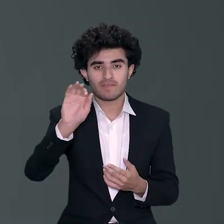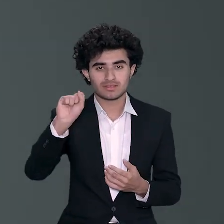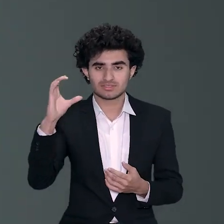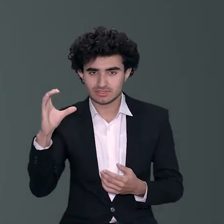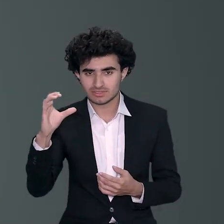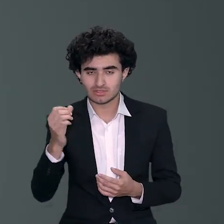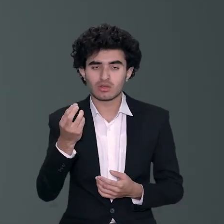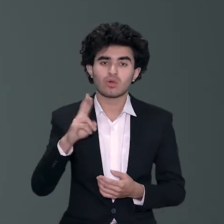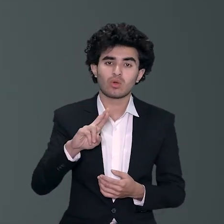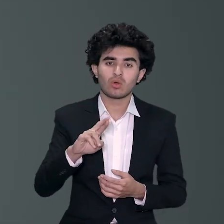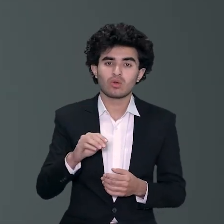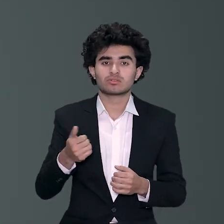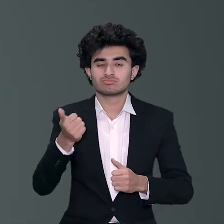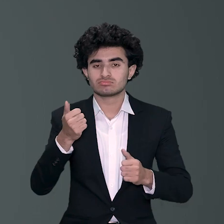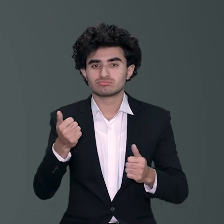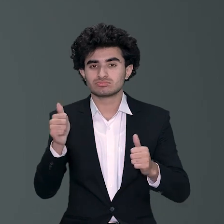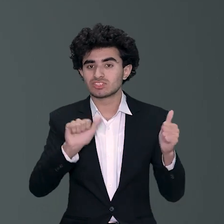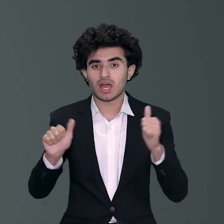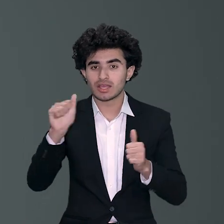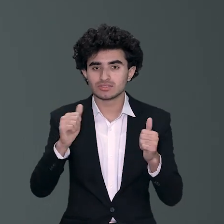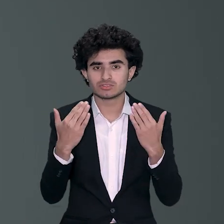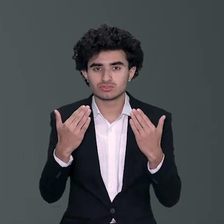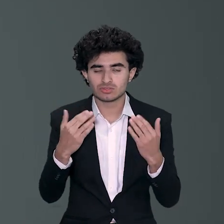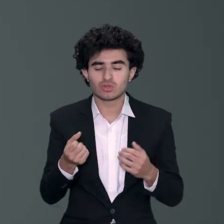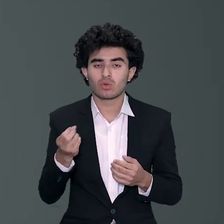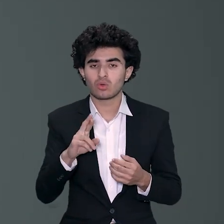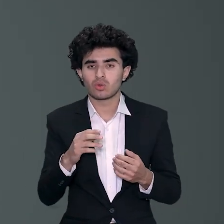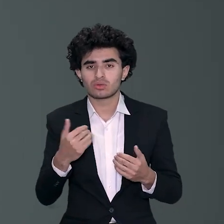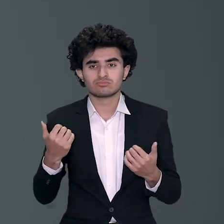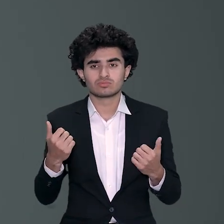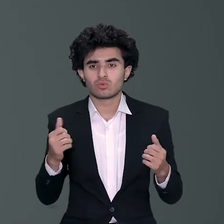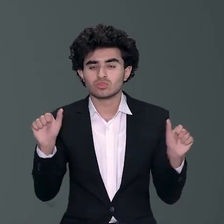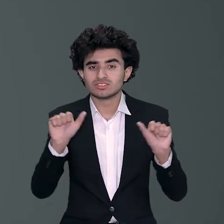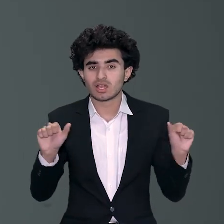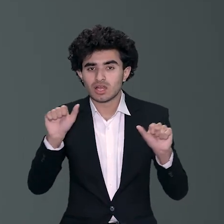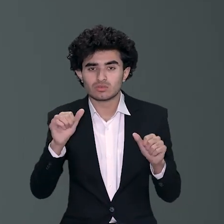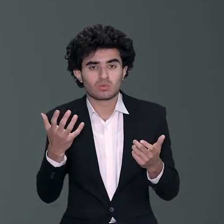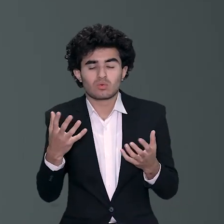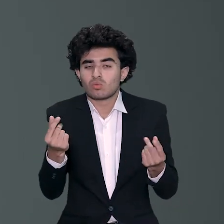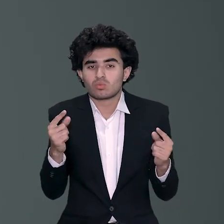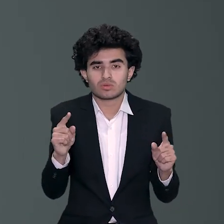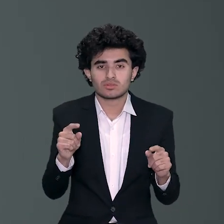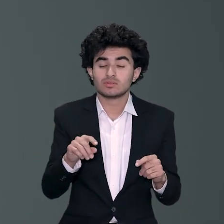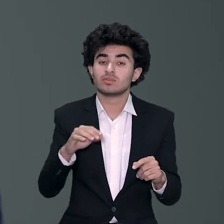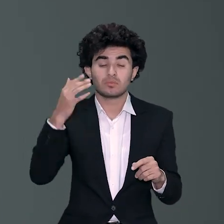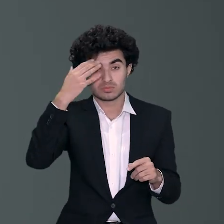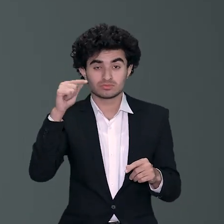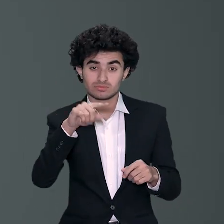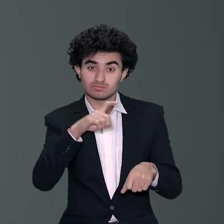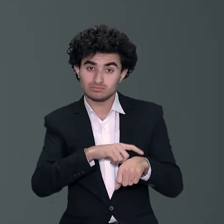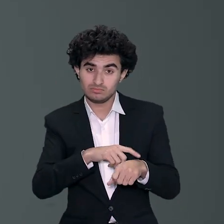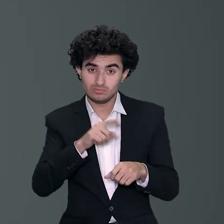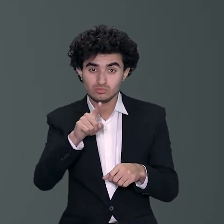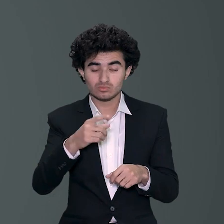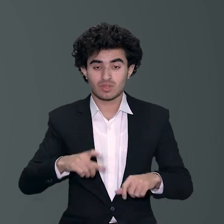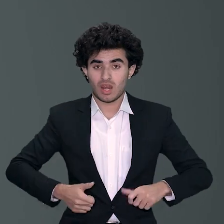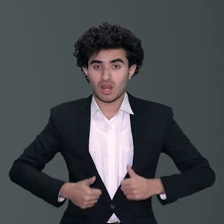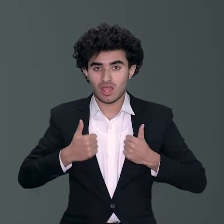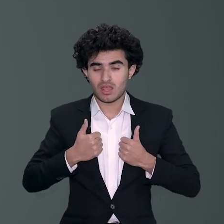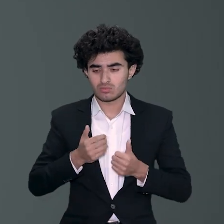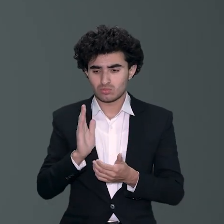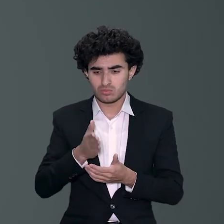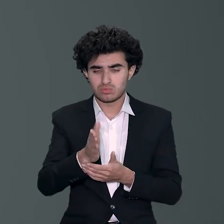پک کرنا ہے کیونکہ یہ وہ زنگی کے سٹیجز ہوتے ہیں جہاں سے آپ کی پوری زنگی کی ڈائریکشن چینج ہو جاتی ہے اب